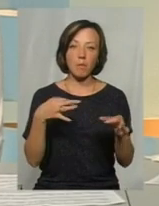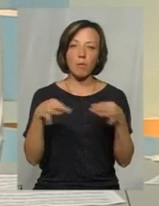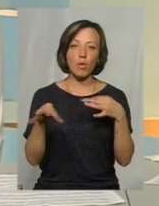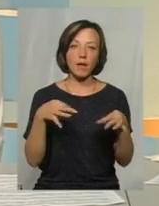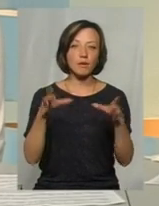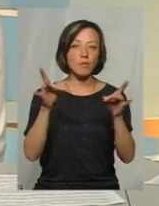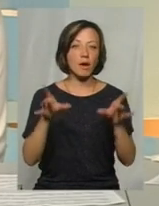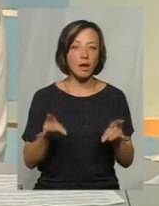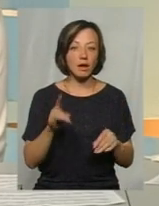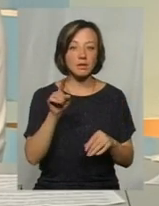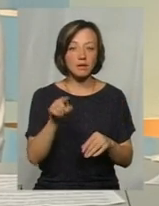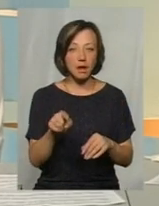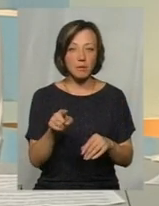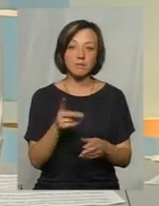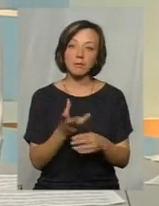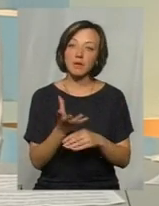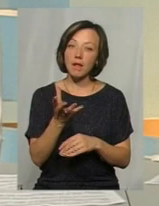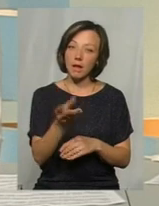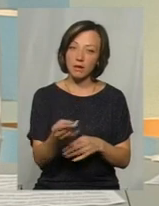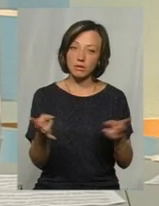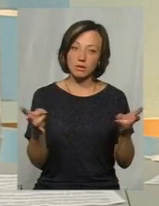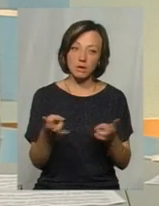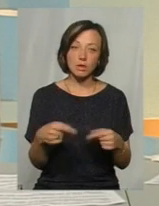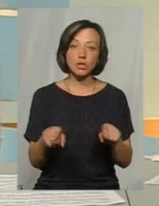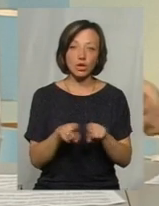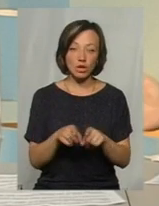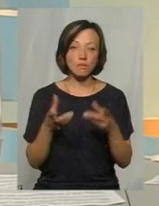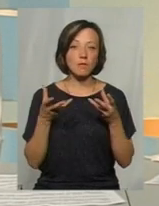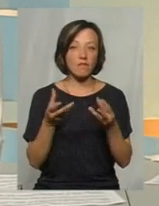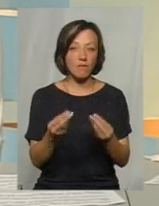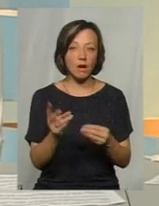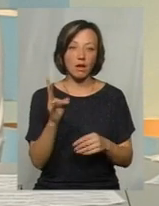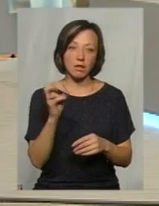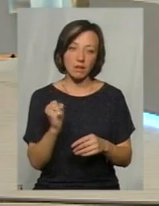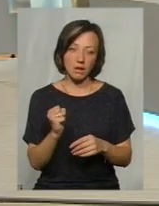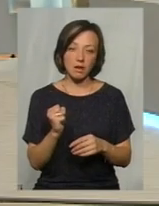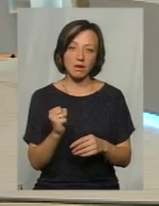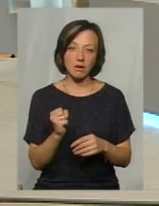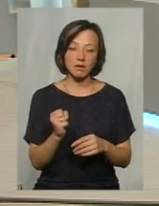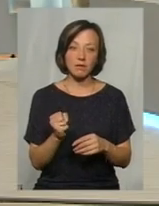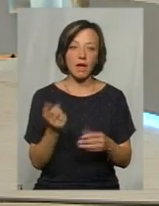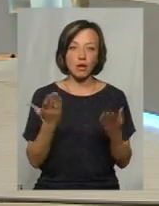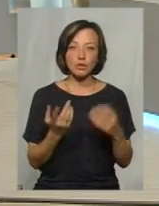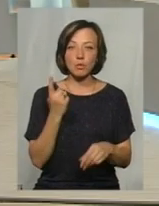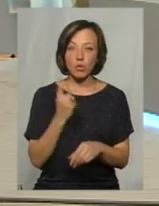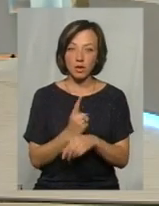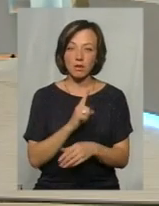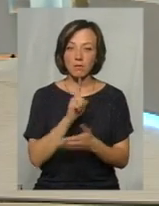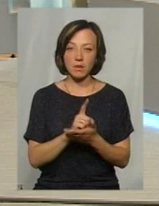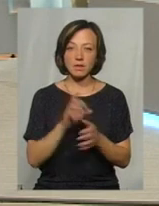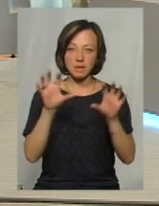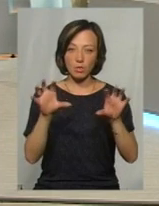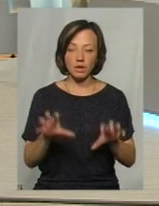поліетиленових пакетів. Там запровадили плату за це. Це теж впливає... Але якщо заборонили, то це вже має бути на